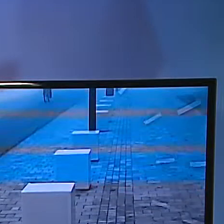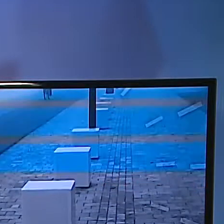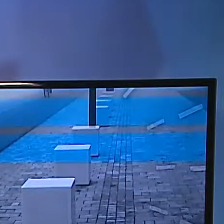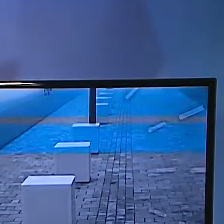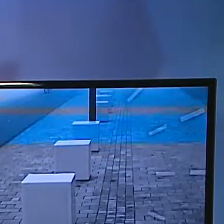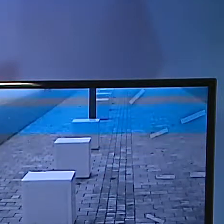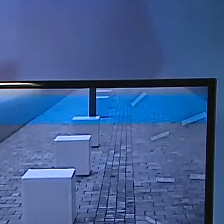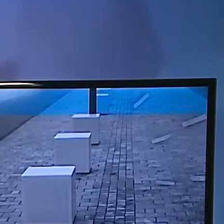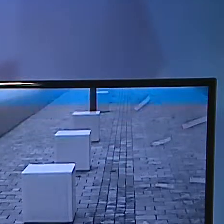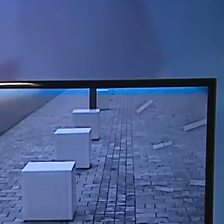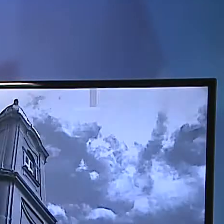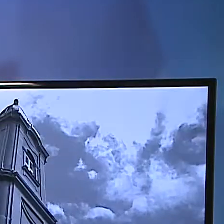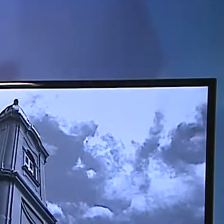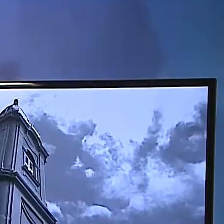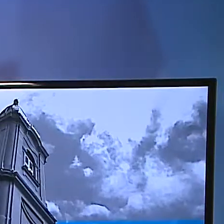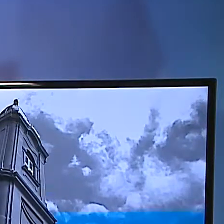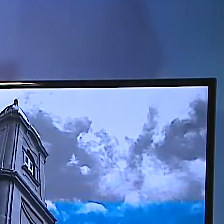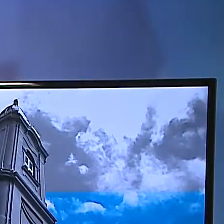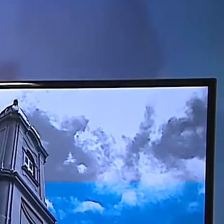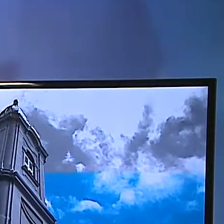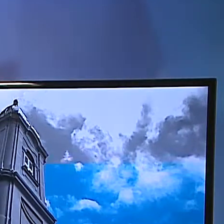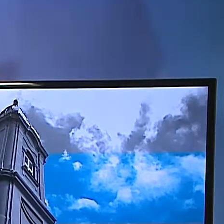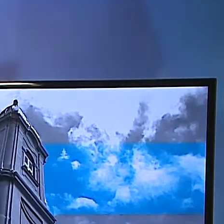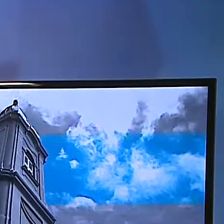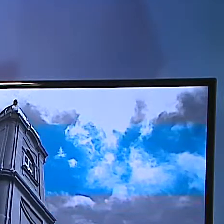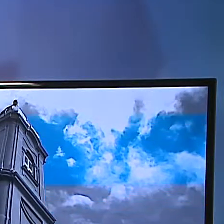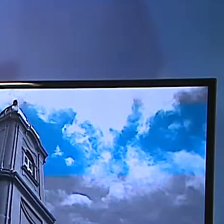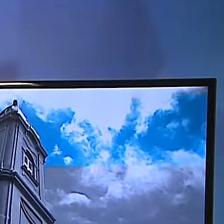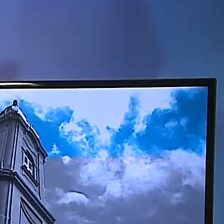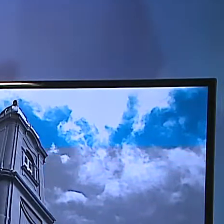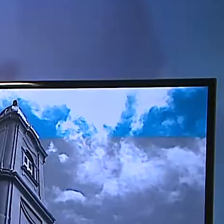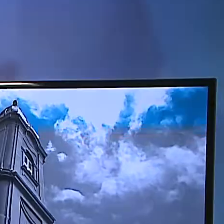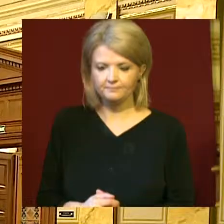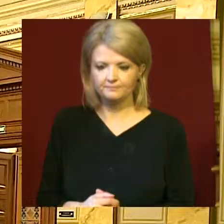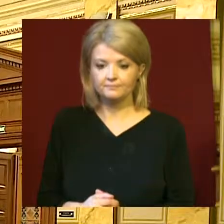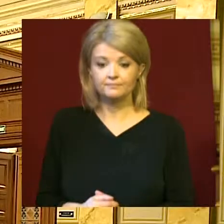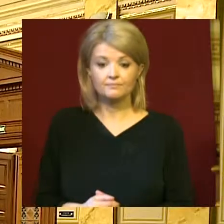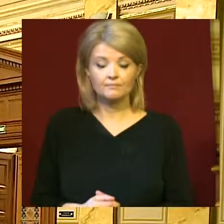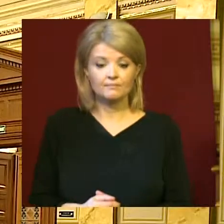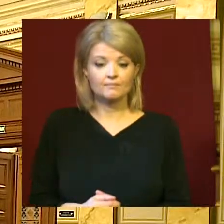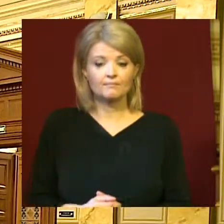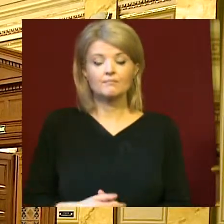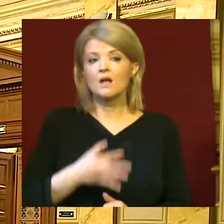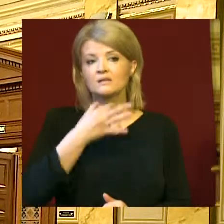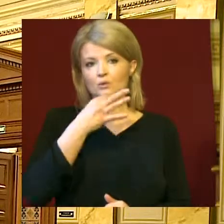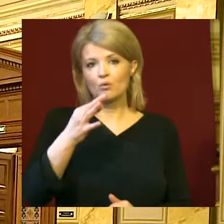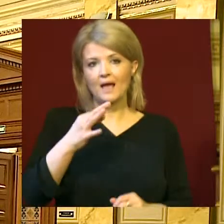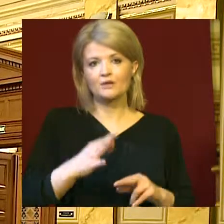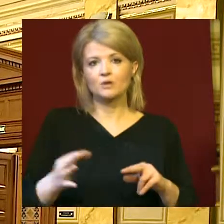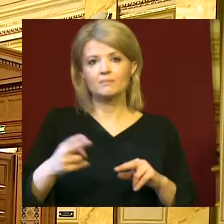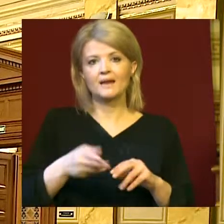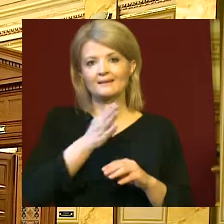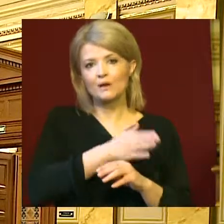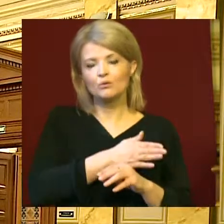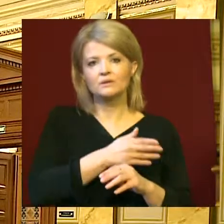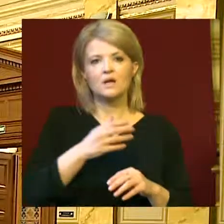képviselőtestület egy határozatot fogadott el a tegnapi közgyűlésen. A város képviselőtestület